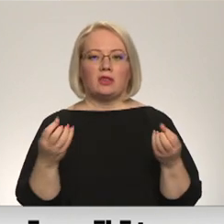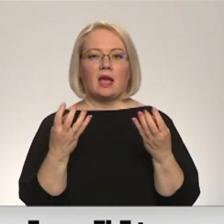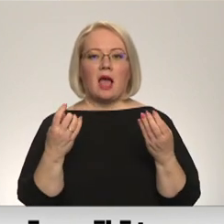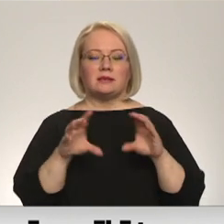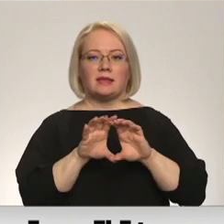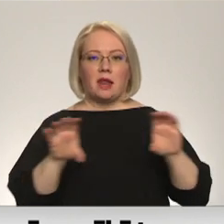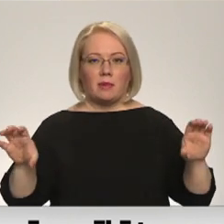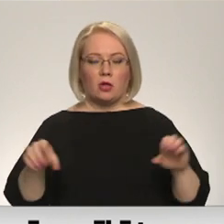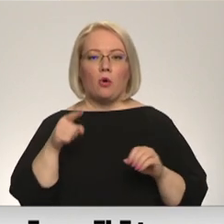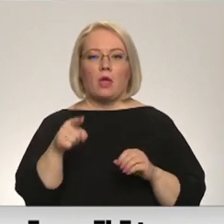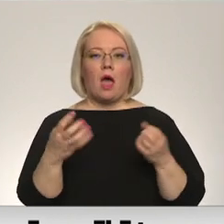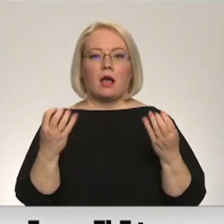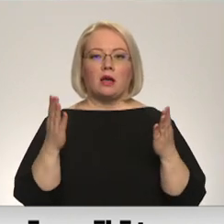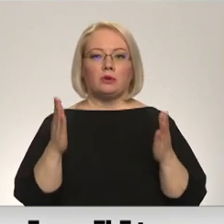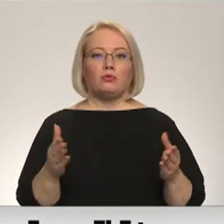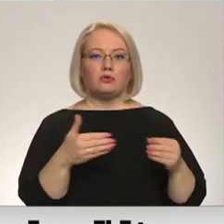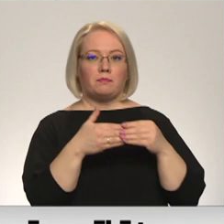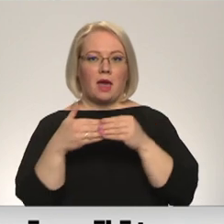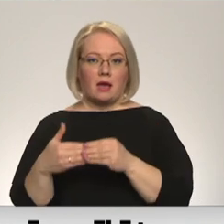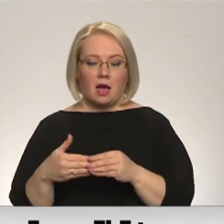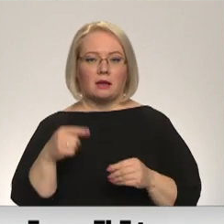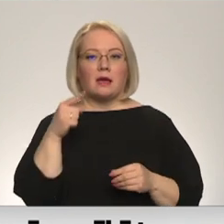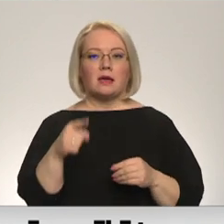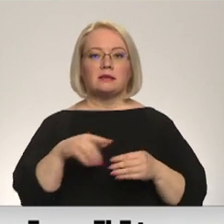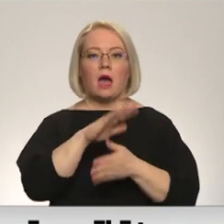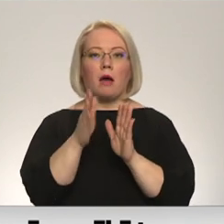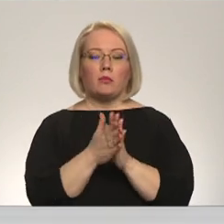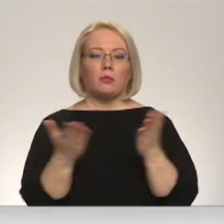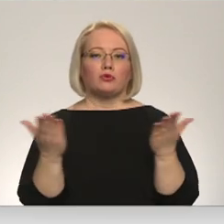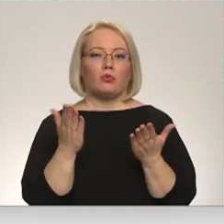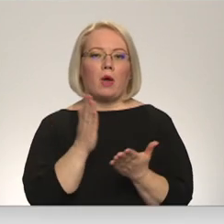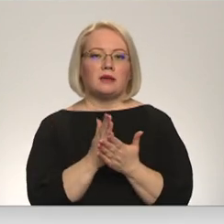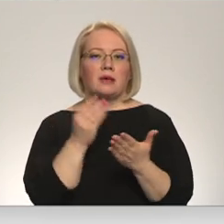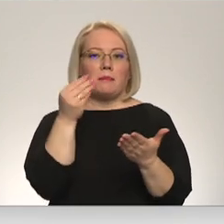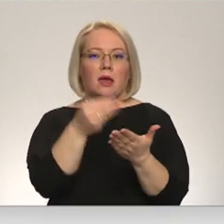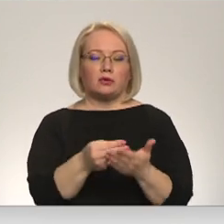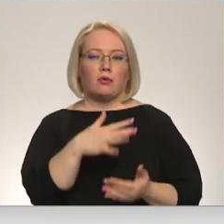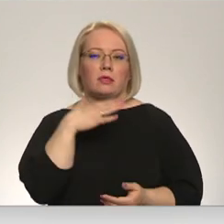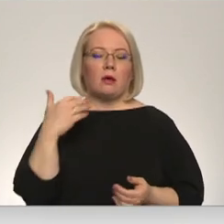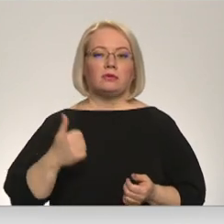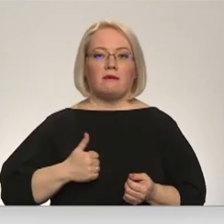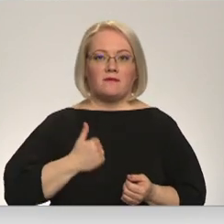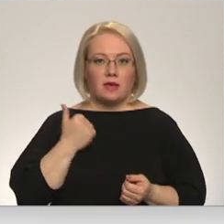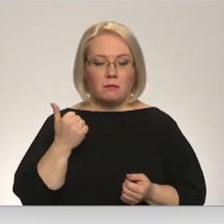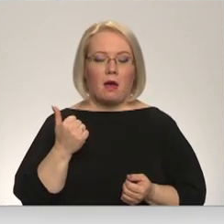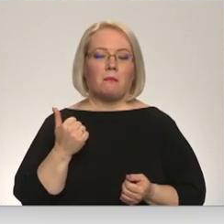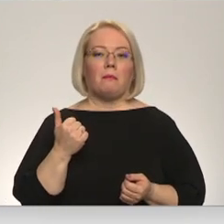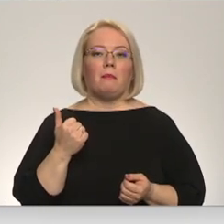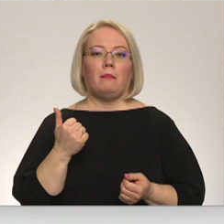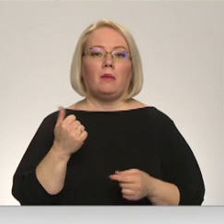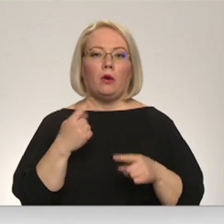šī gāze tiks piegādāta. Tas apjoms, ko mēs esam iegādājušies, ir no vairākiem piegādātājiem, un